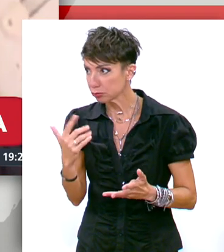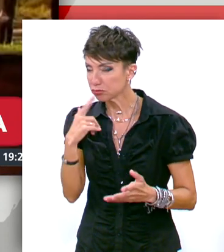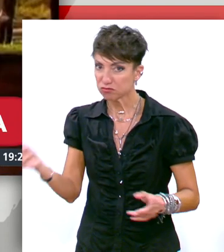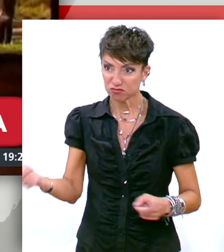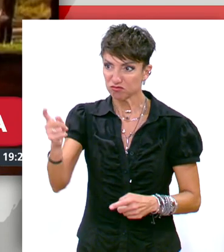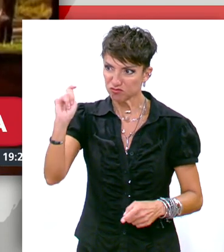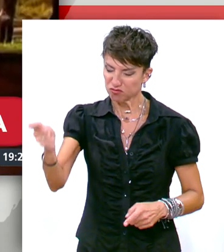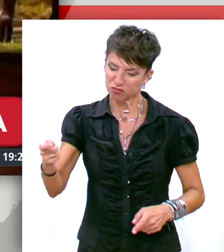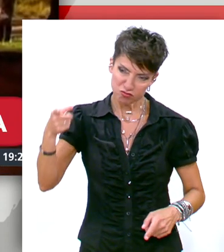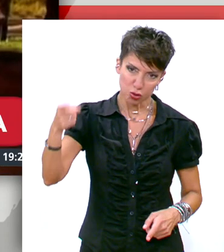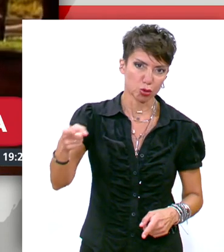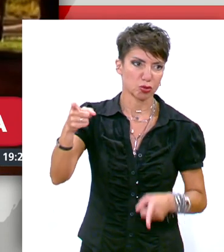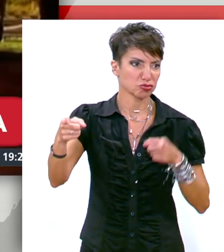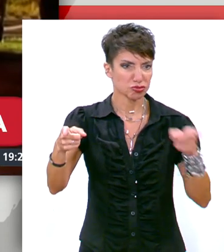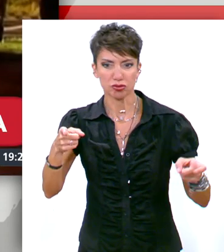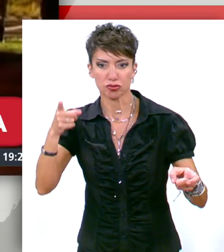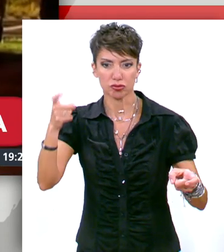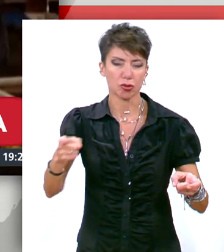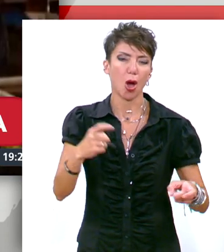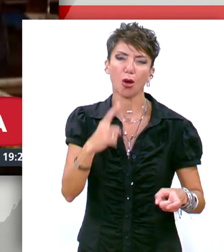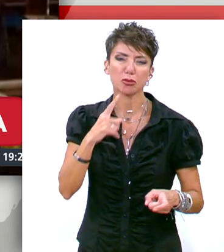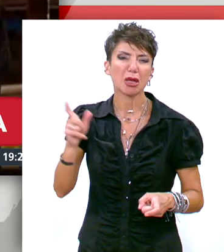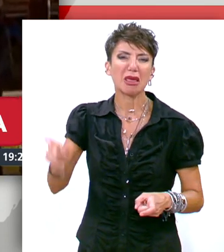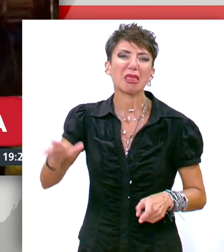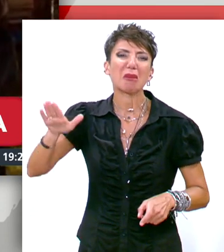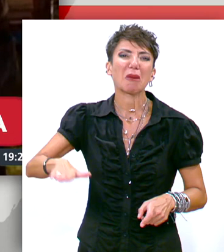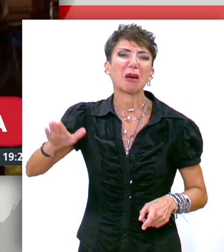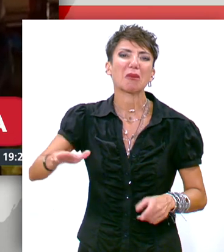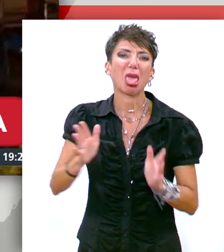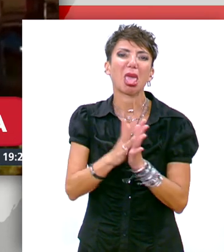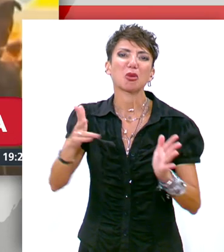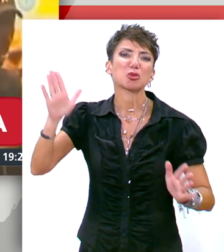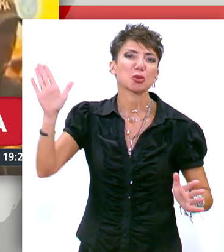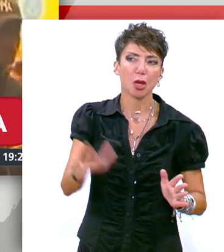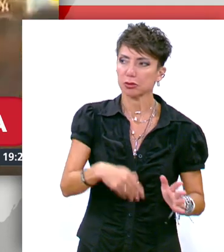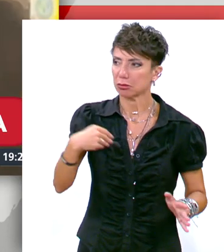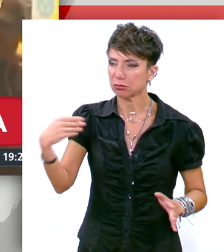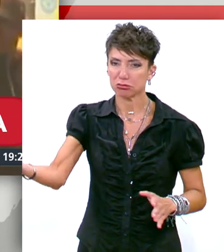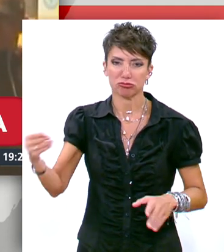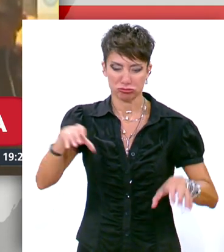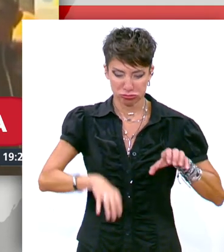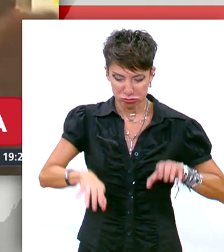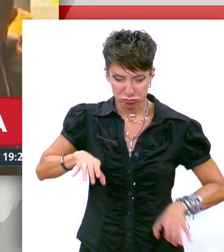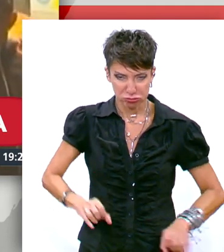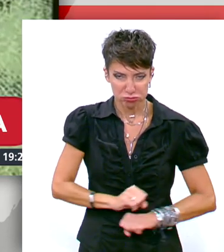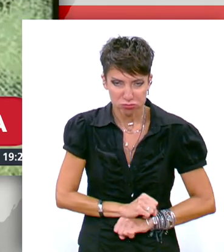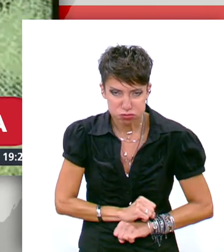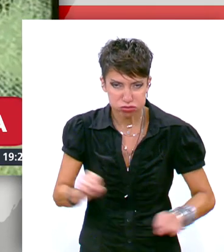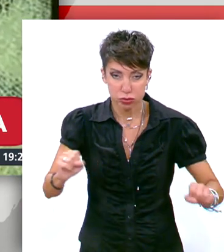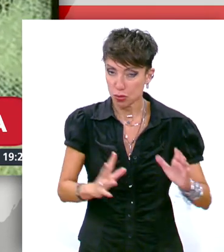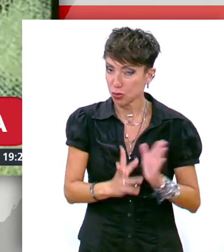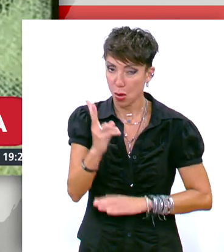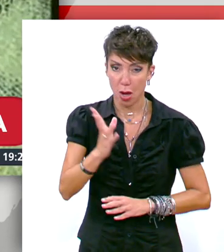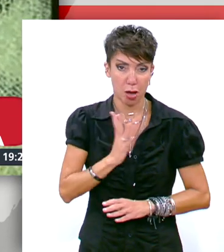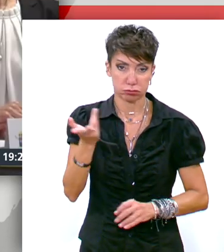φόνους για λογαριασμό τους. Οι δολοφόνοι είναι και αυτοί ανήλικοι. Τους δίνουν όπλα ή εκρηκτικά. Τουλάχιστον 12 άνθρωποι έχουν